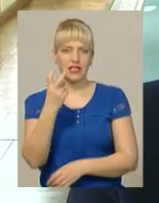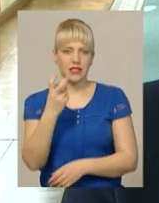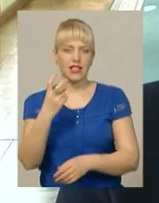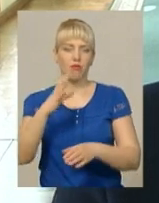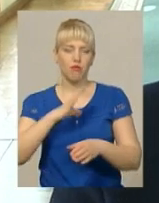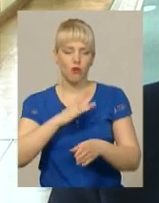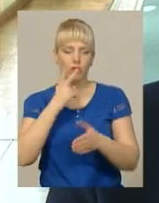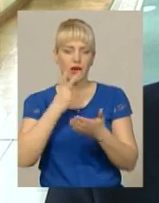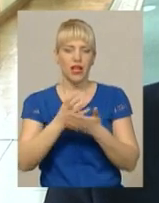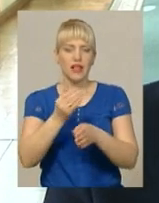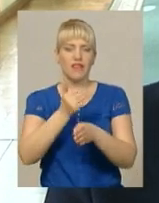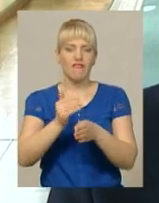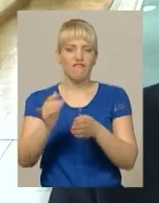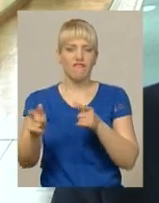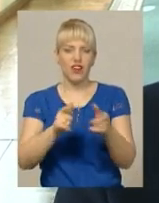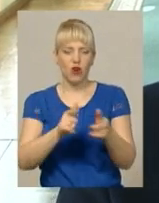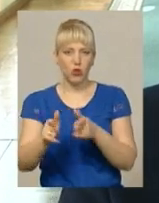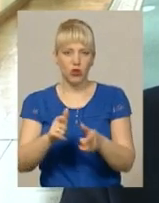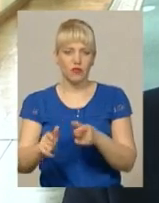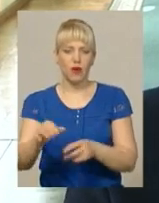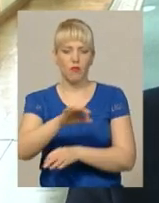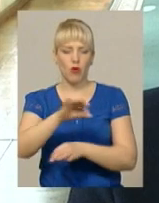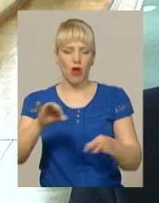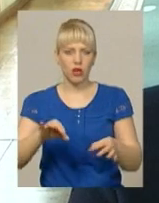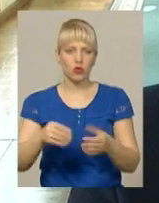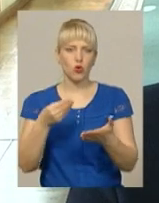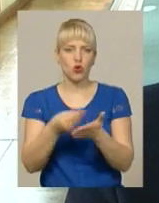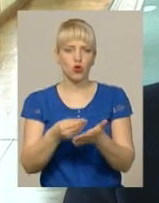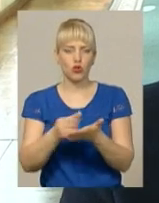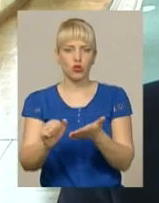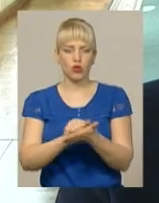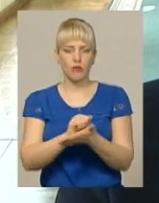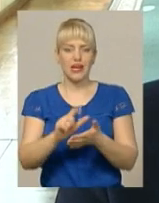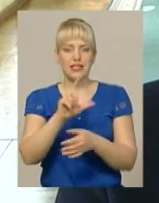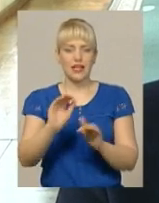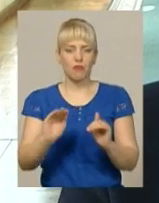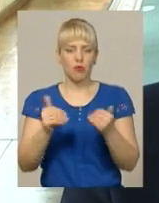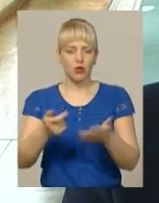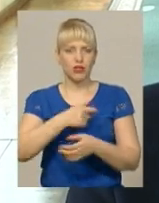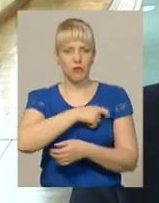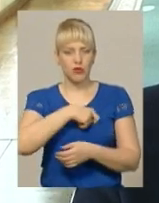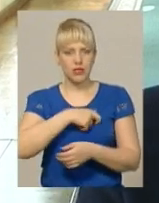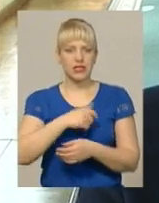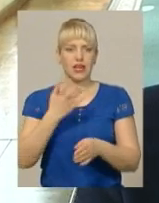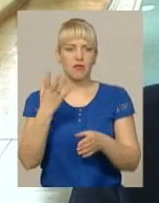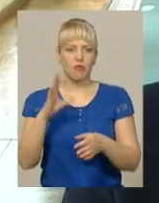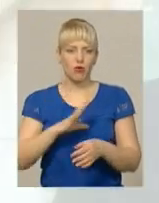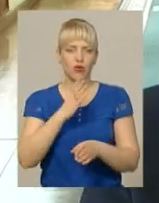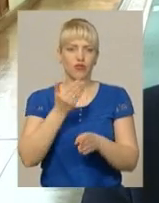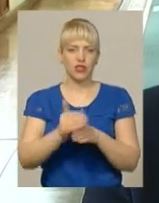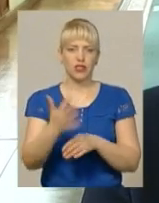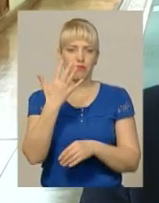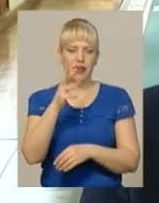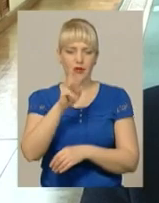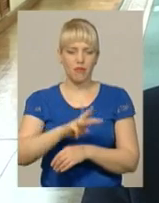виготовлення проєктно-кошторисної документації. За пропозицією депутатів, виділено на співфінансування ще 5 мільйонів гривень